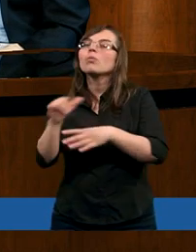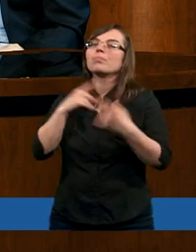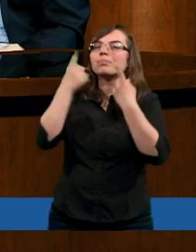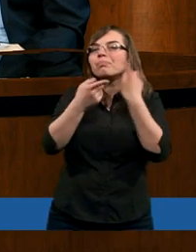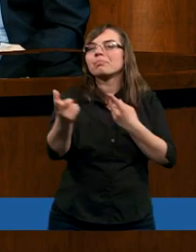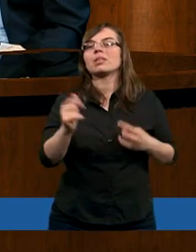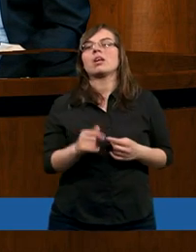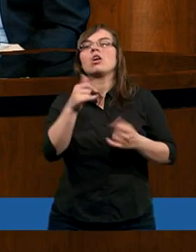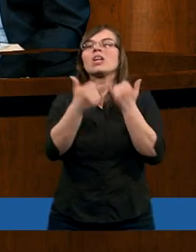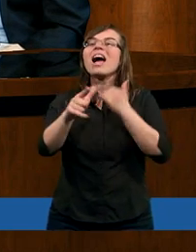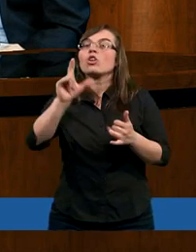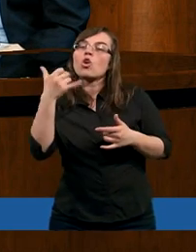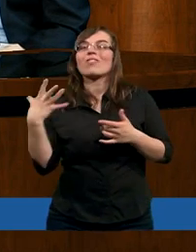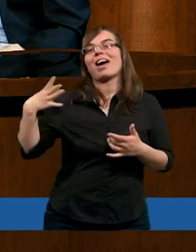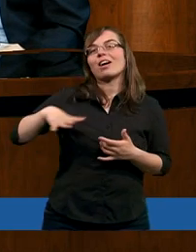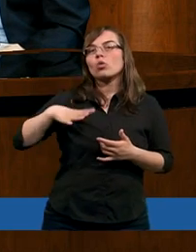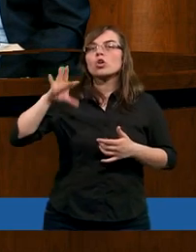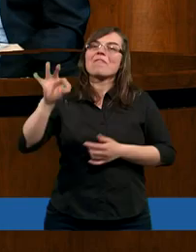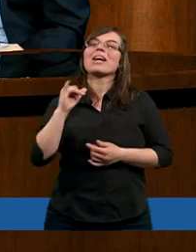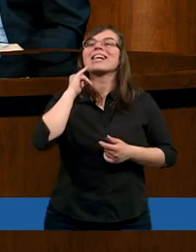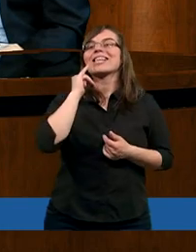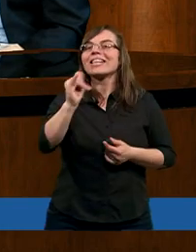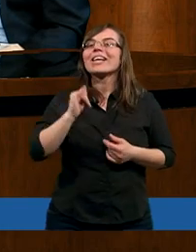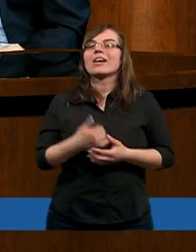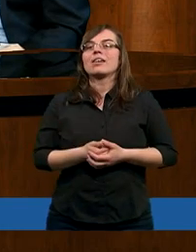się. Jeżeli to jest coś wartościowego